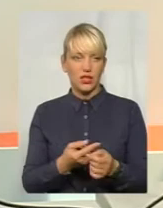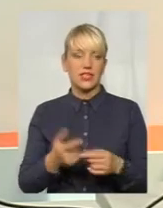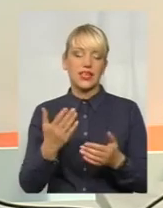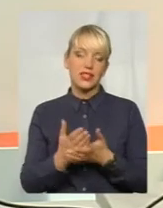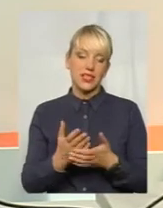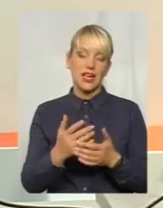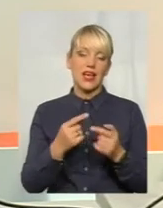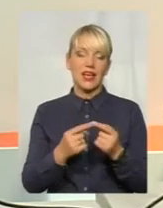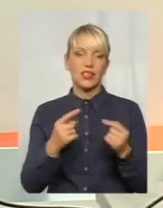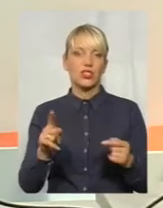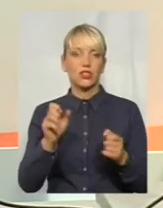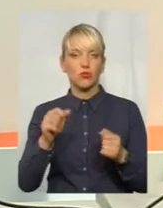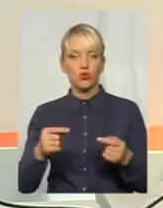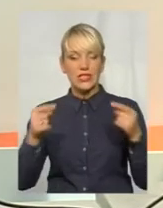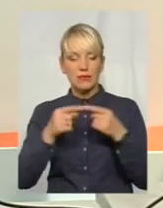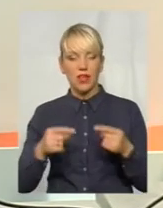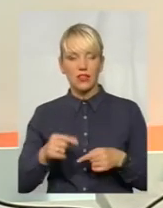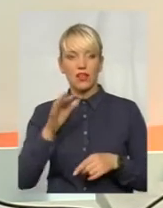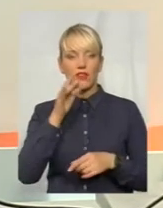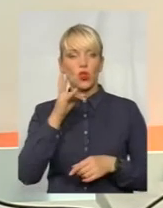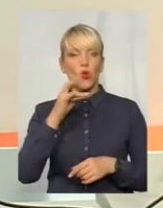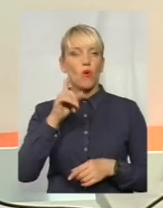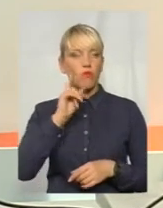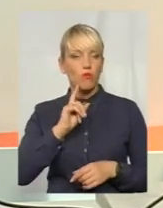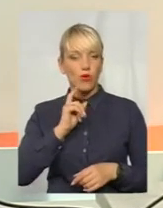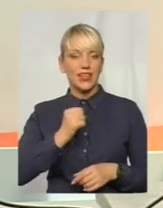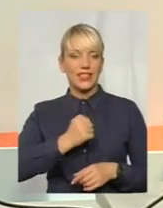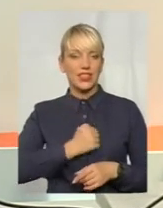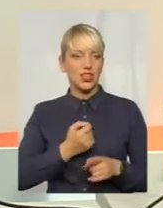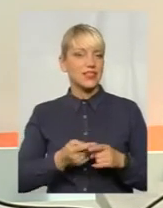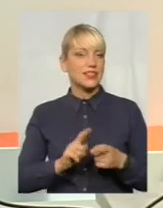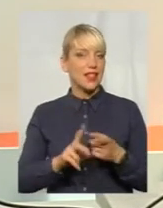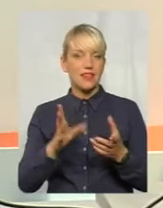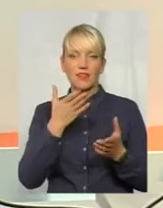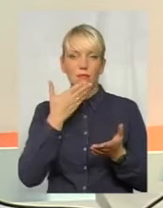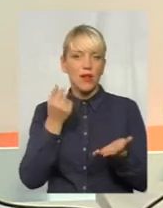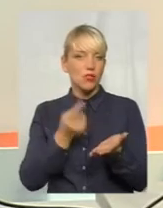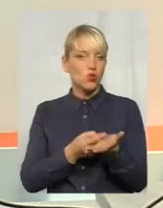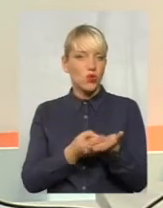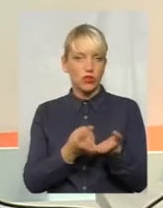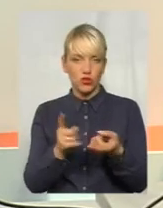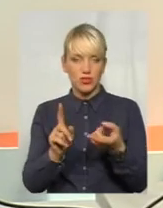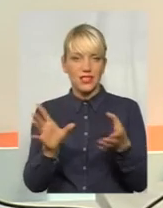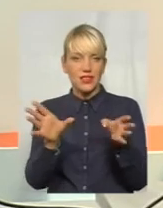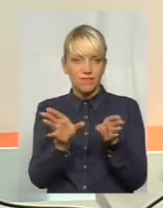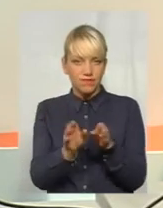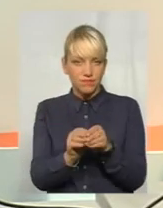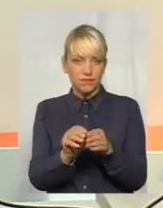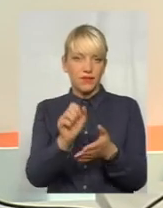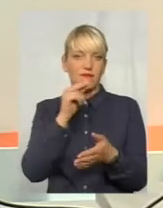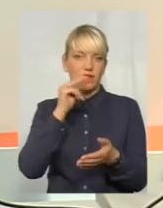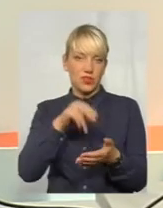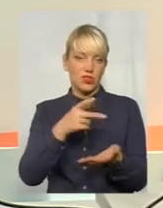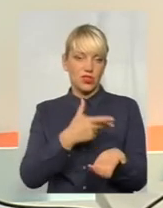часі, але поки що, на жаль, оці зв'язки не доведені. Але, знаєте, коли вони